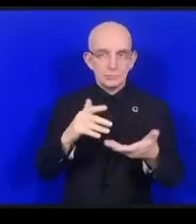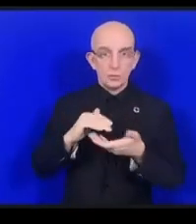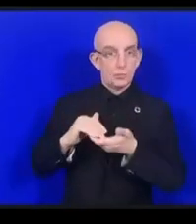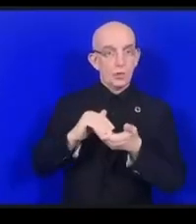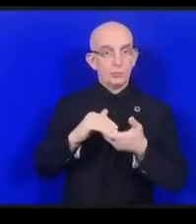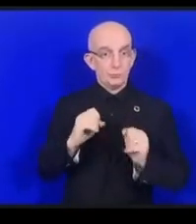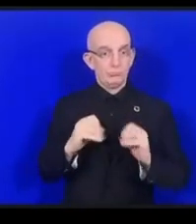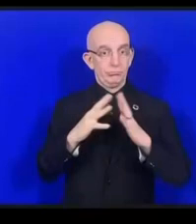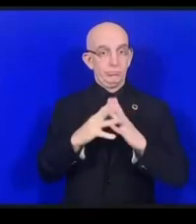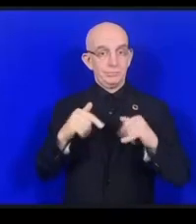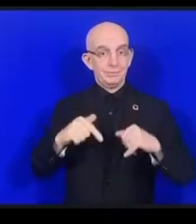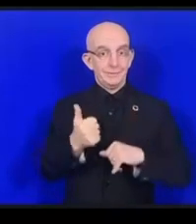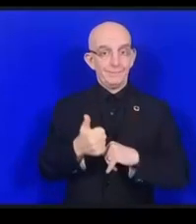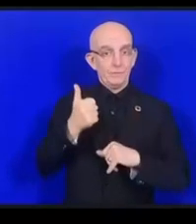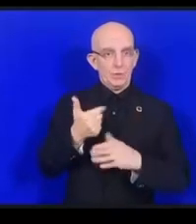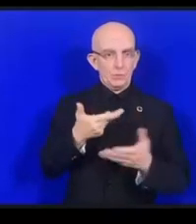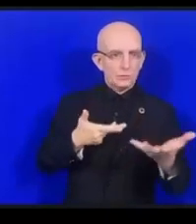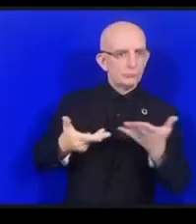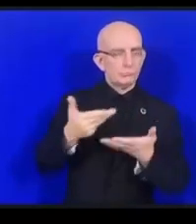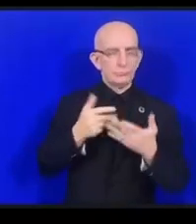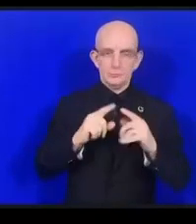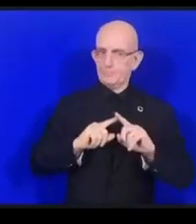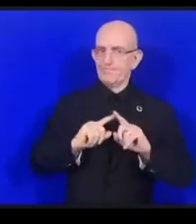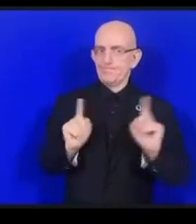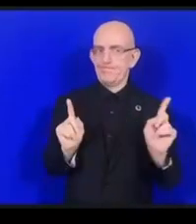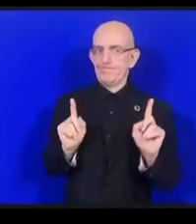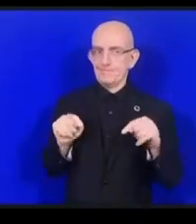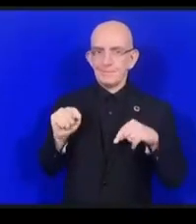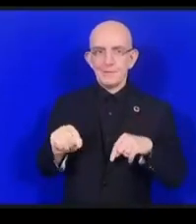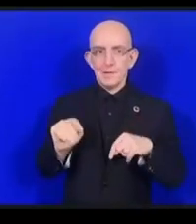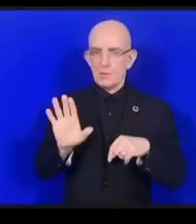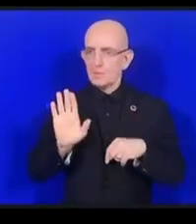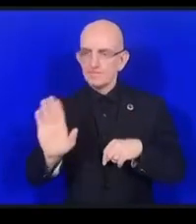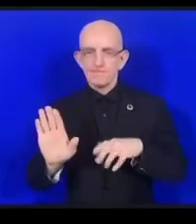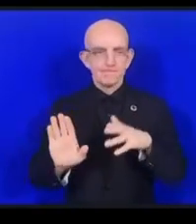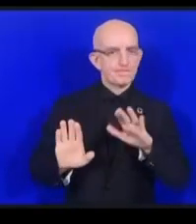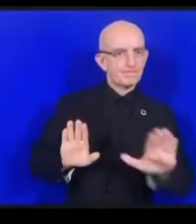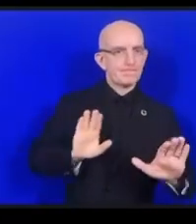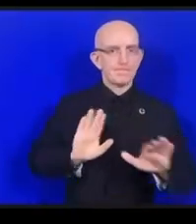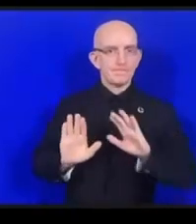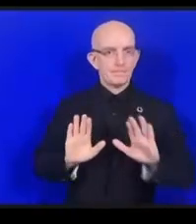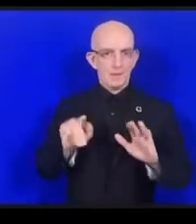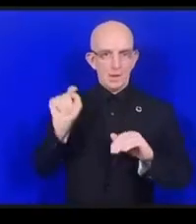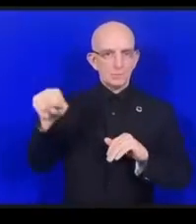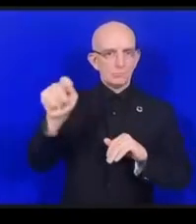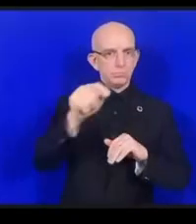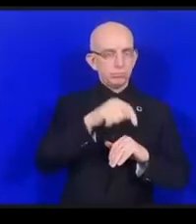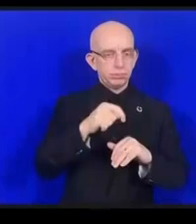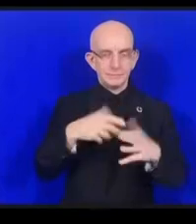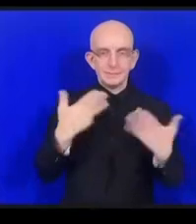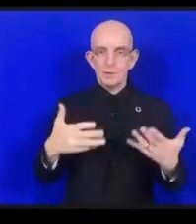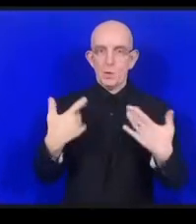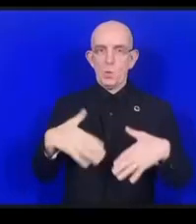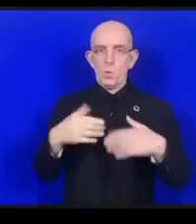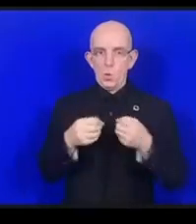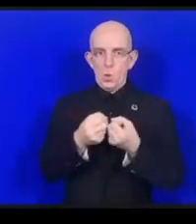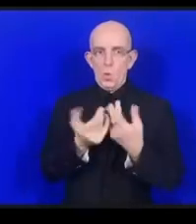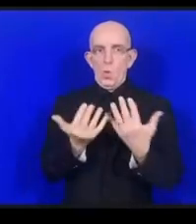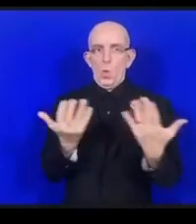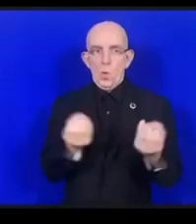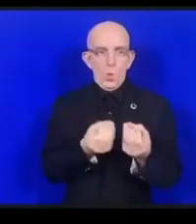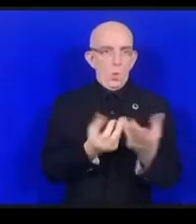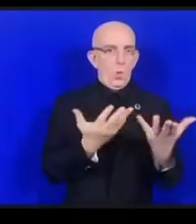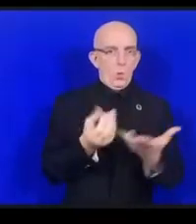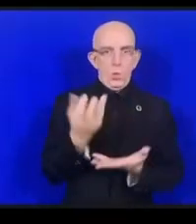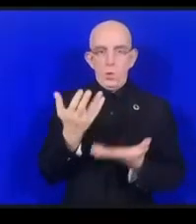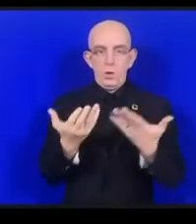来についても不安があって果たしてそれがインターネットとは違うものになるのではないかというような懸念が